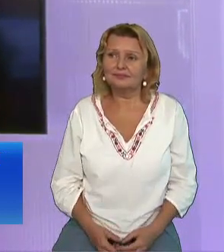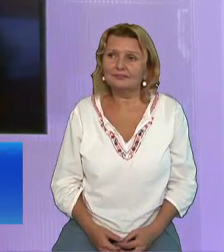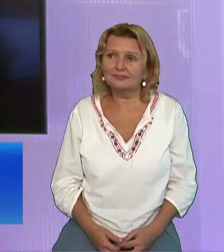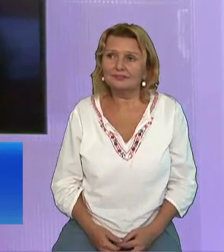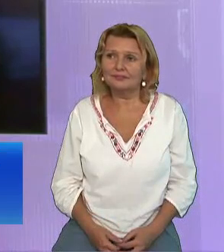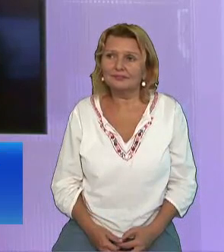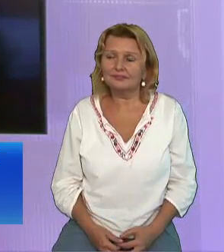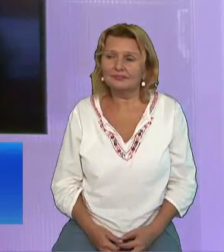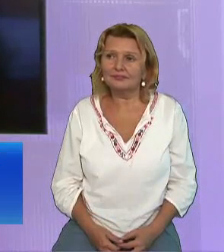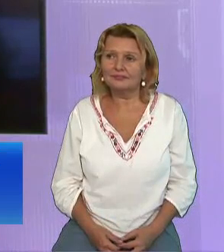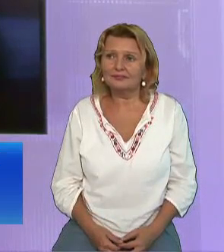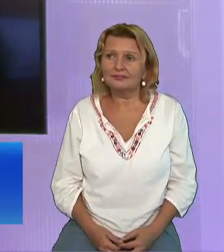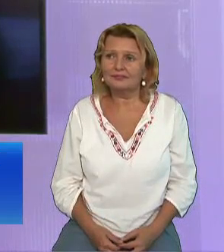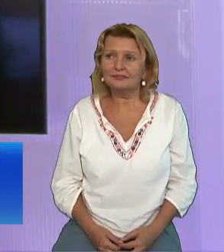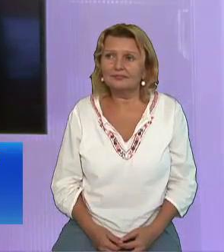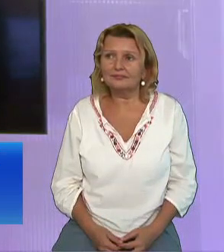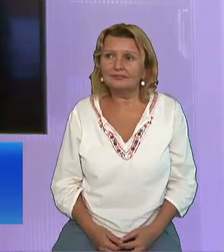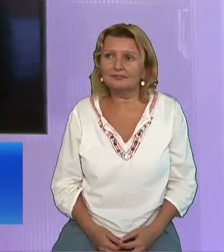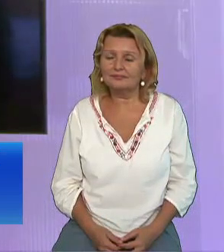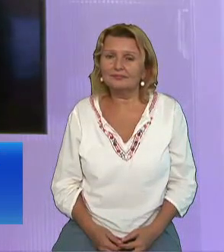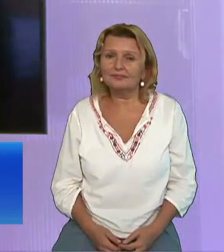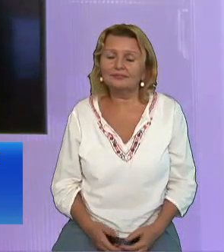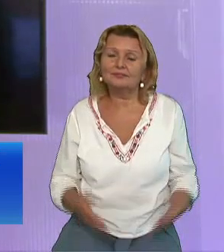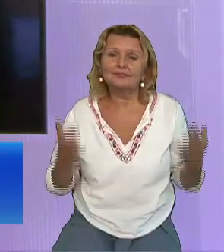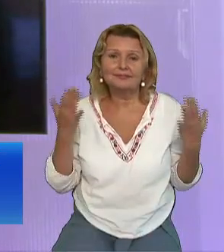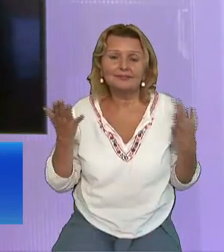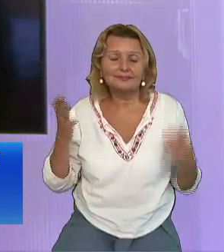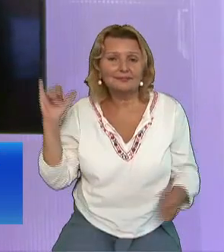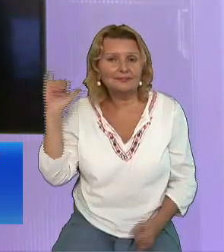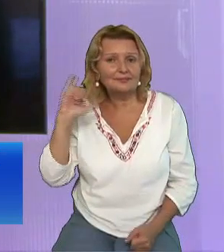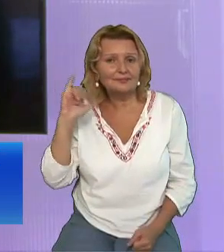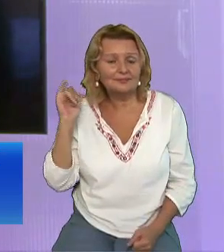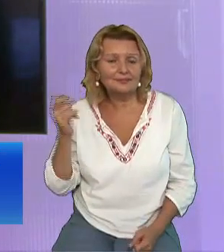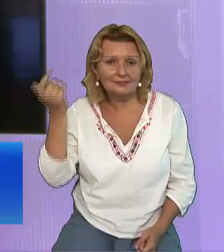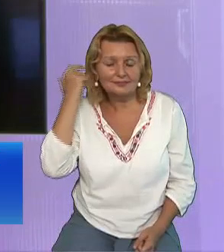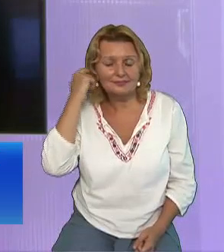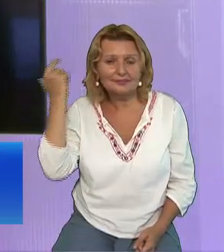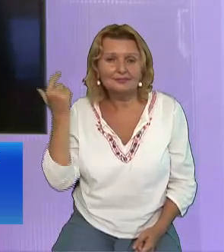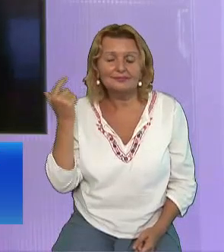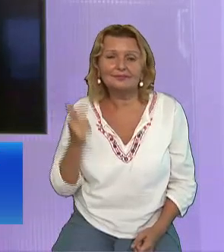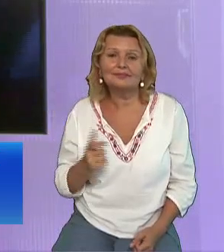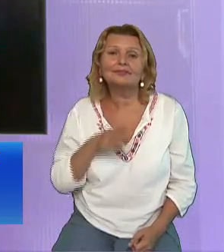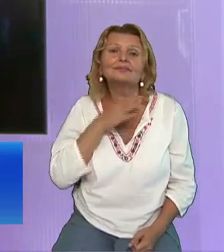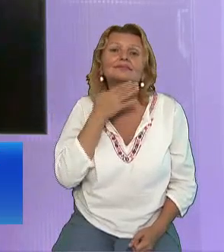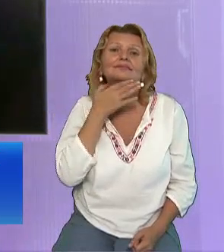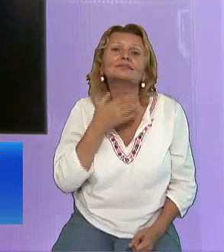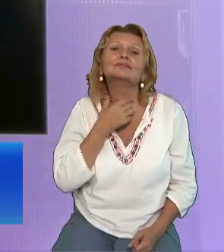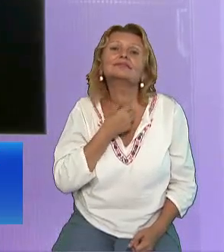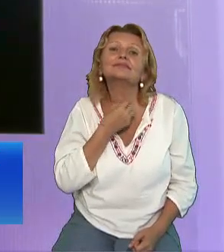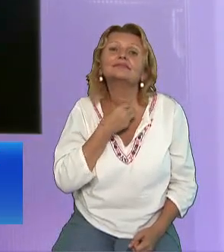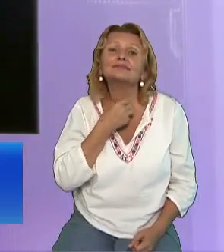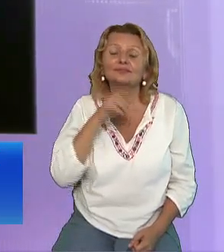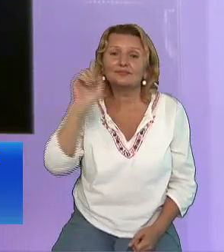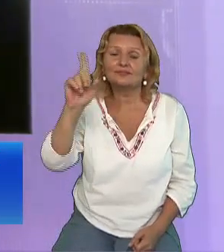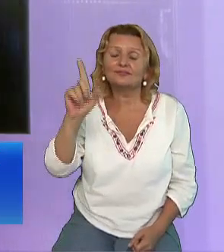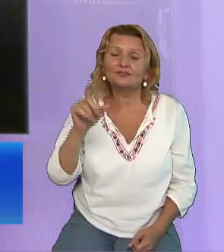aude cineva Nu bătaia, ci glasul meu Glasul Deci Iisus cheamă pe nume Iisus, așa cum a